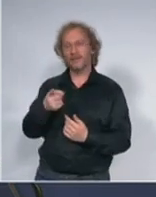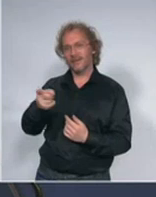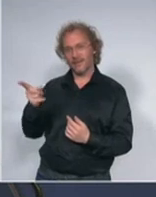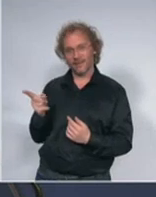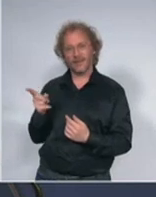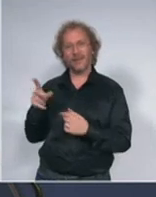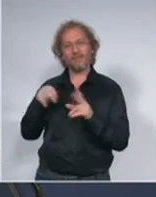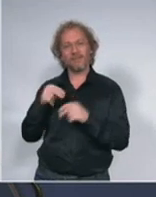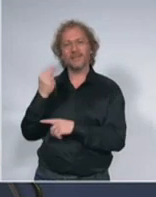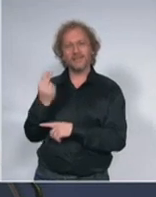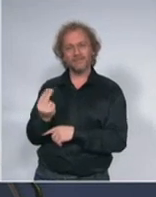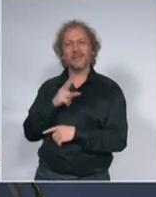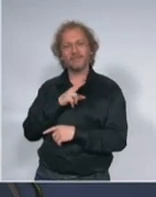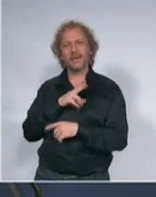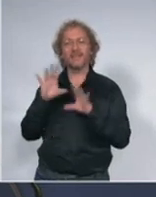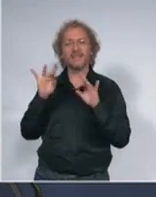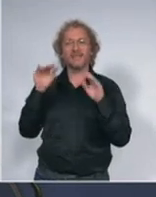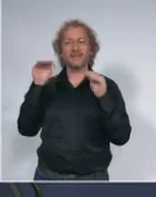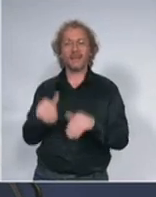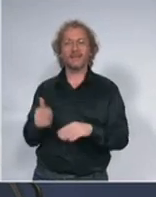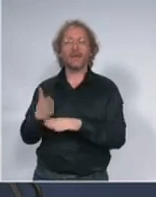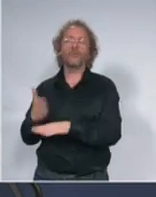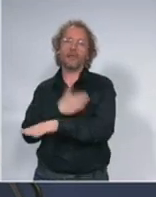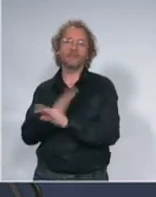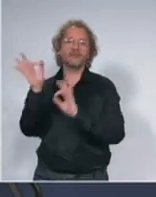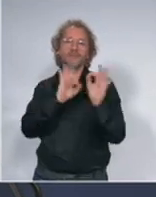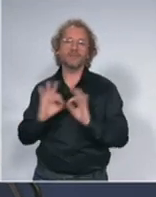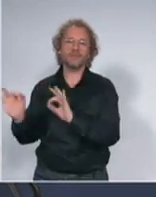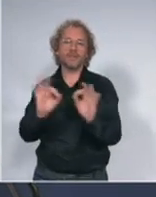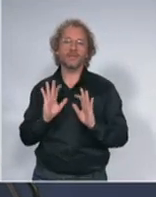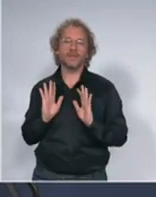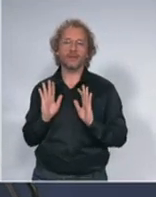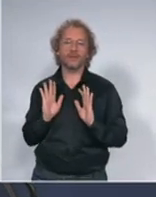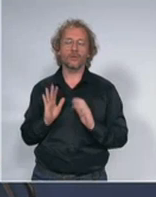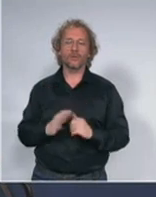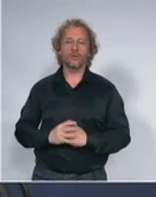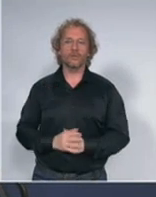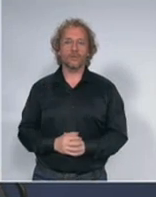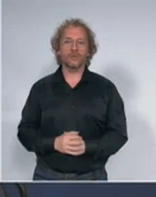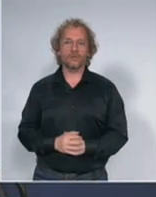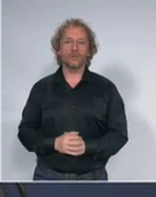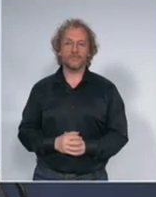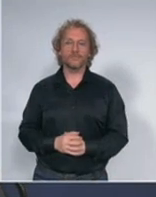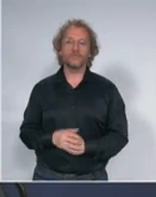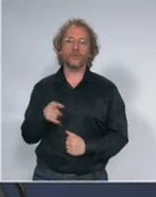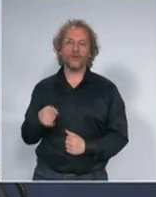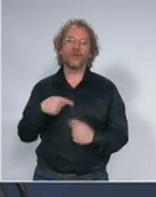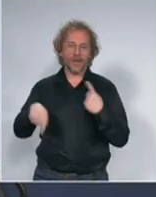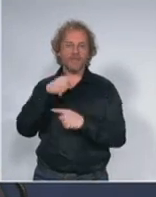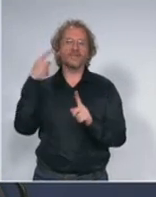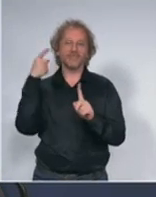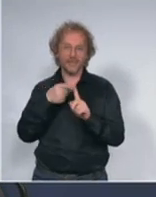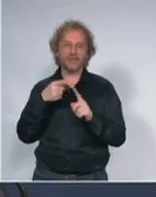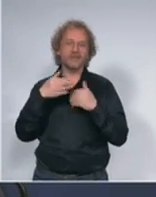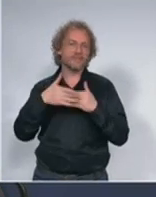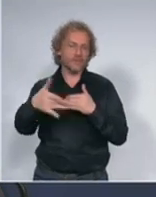ležajeva spremno tako da to je ono što je nama cilj da u narednih